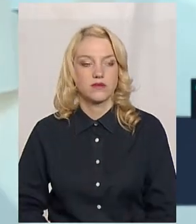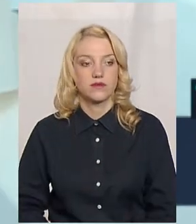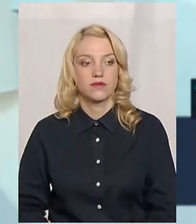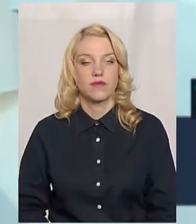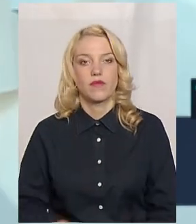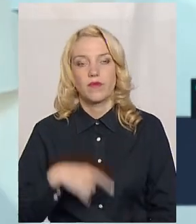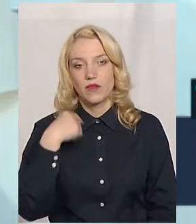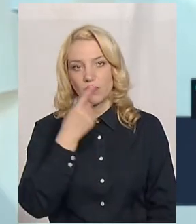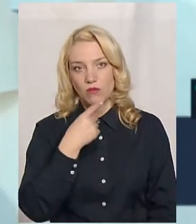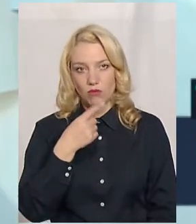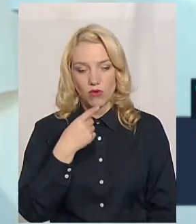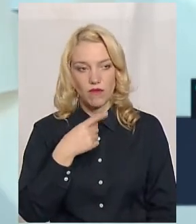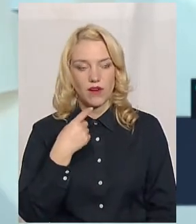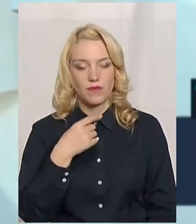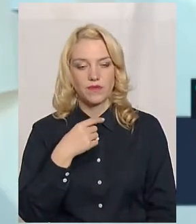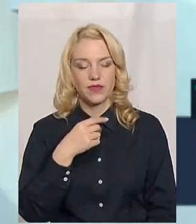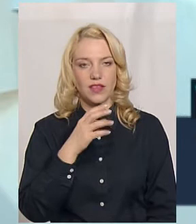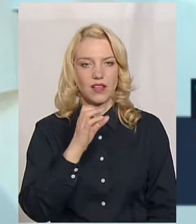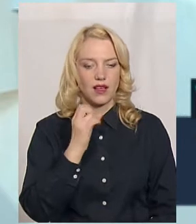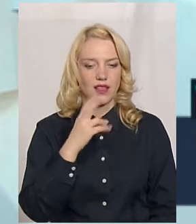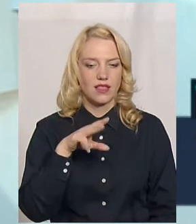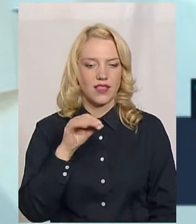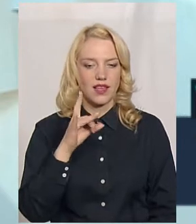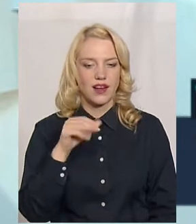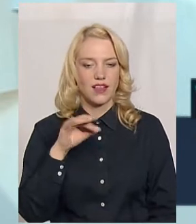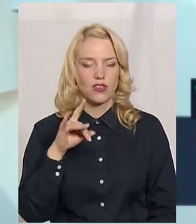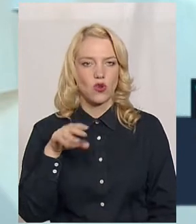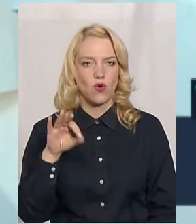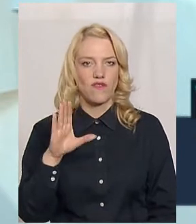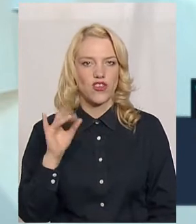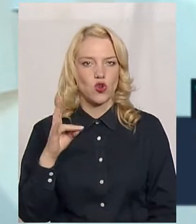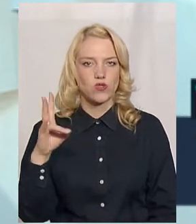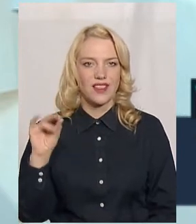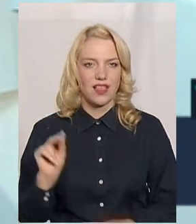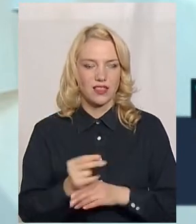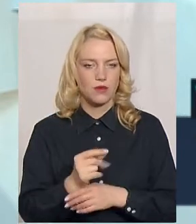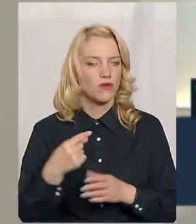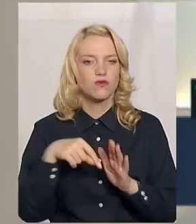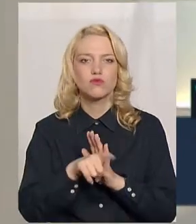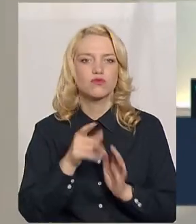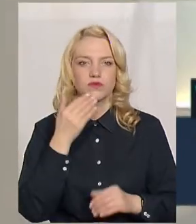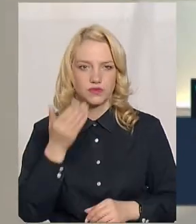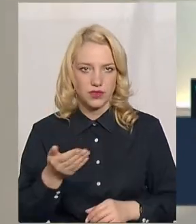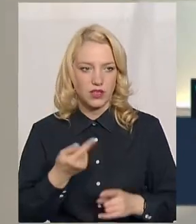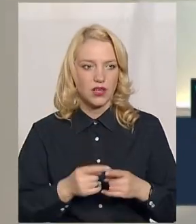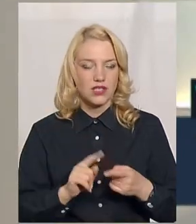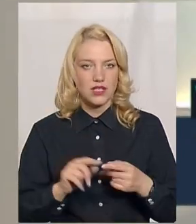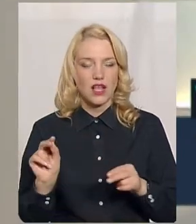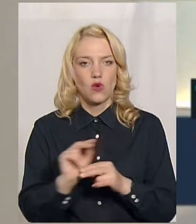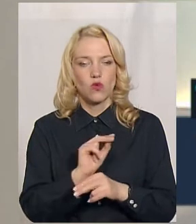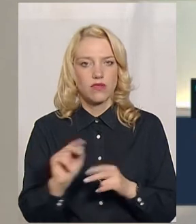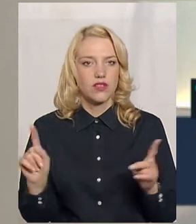Мова йде за антиретровірусну терапію, в першу чергу. А ви поясніть, що це? Це лікування,